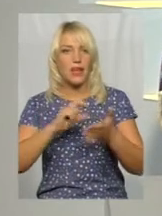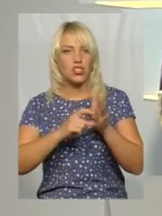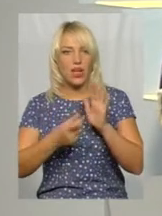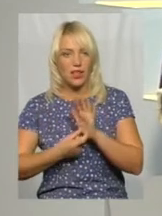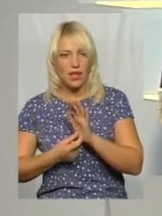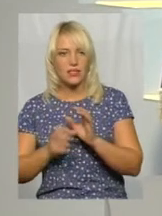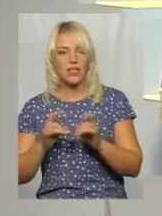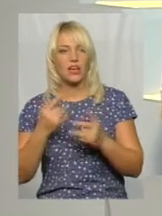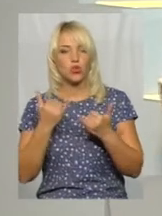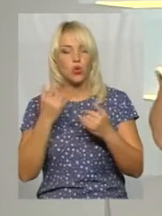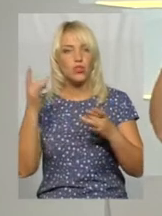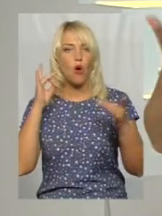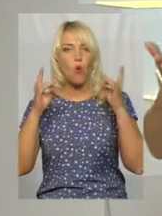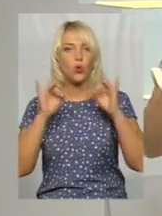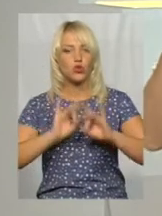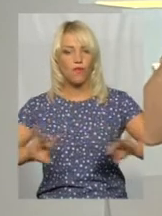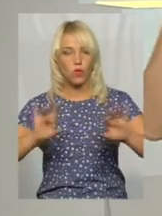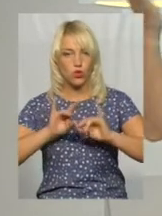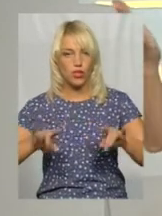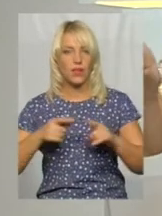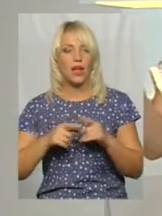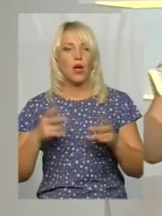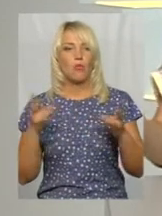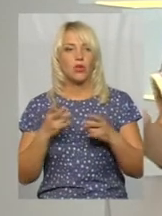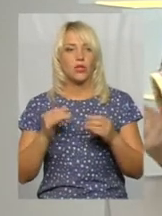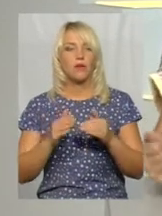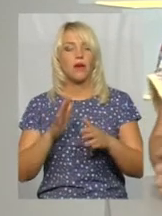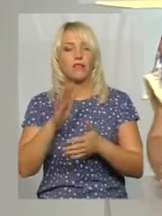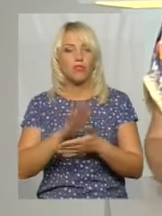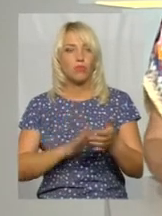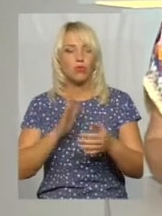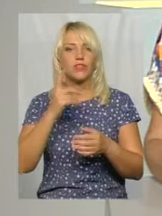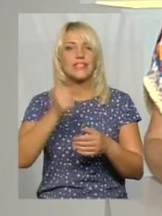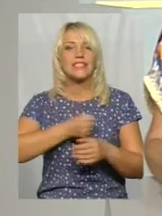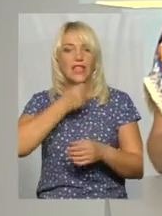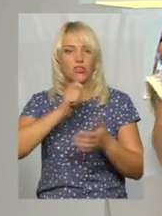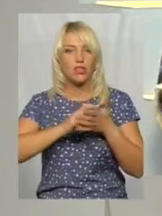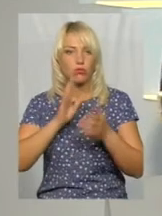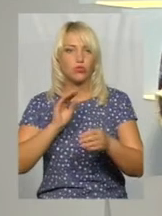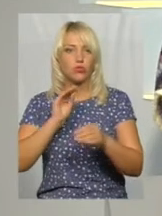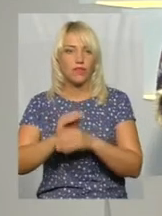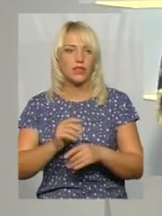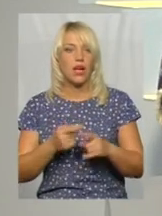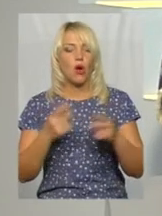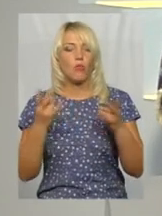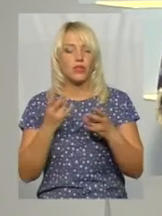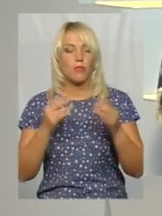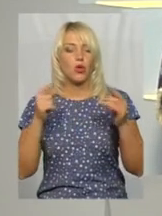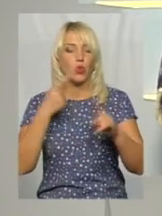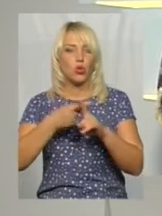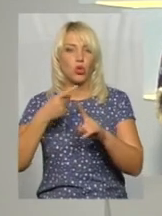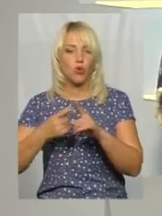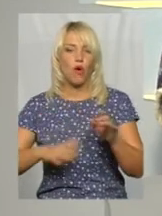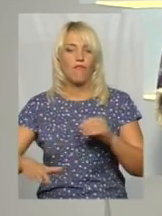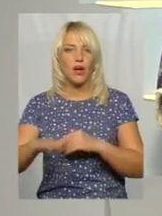озвучили, потреба, ну а згодом це ж і в старших класах теж буде додаватися учнів. Потреба у додаткових площах для класів